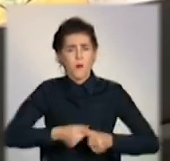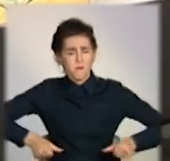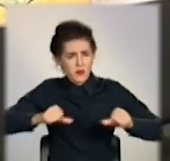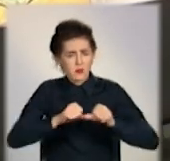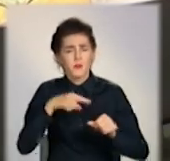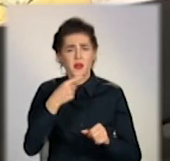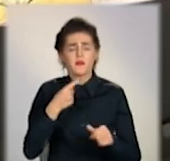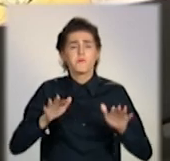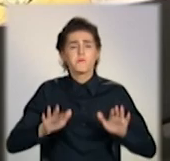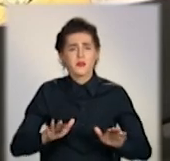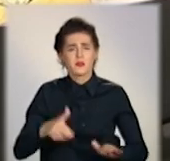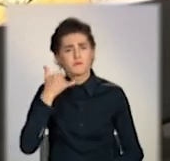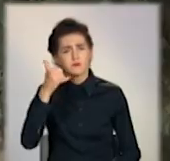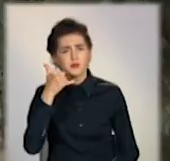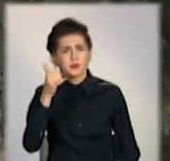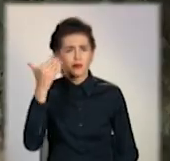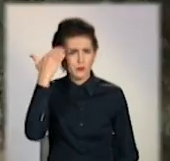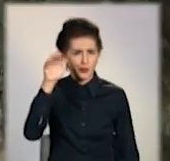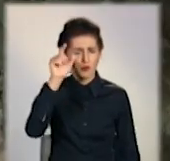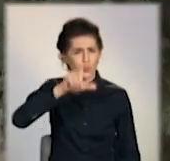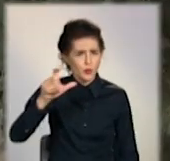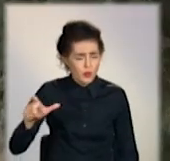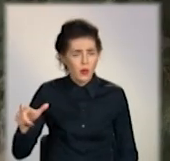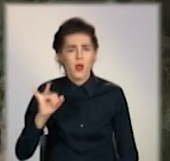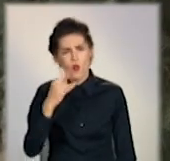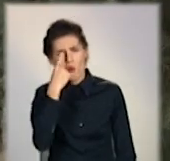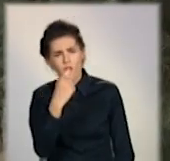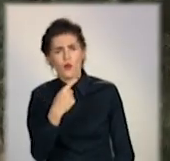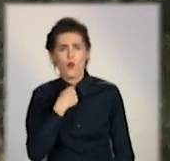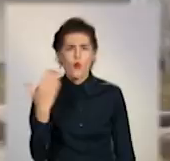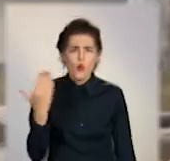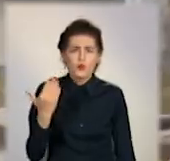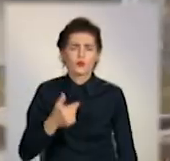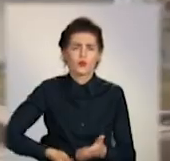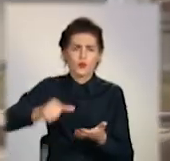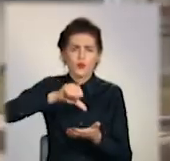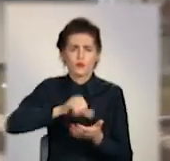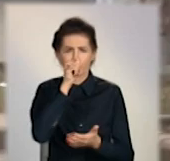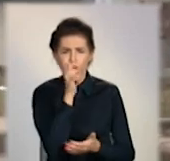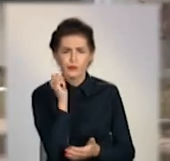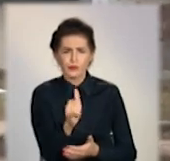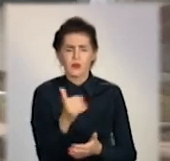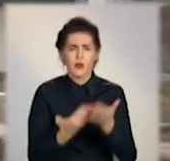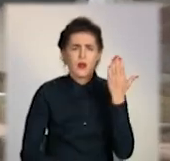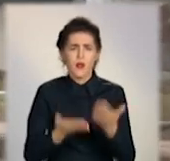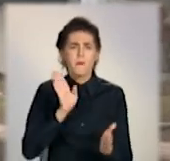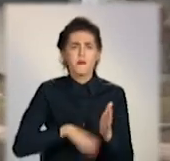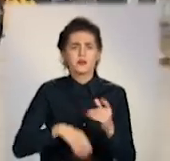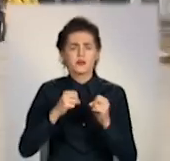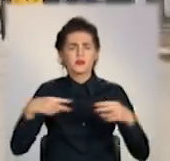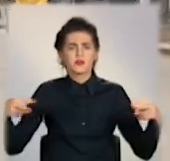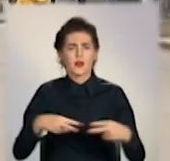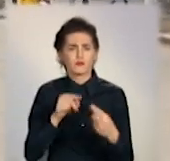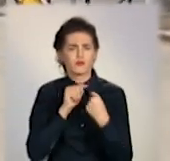Мовляв, місцевим телефонують невідомі та повідомляють. До голосування нібито не пустять людей без так званих антивірусних